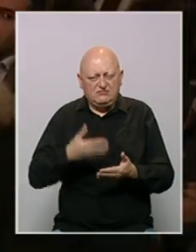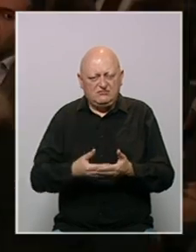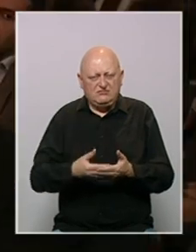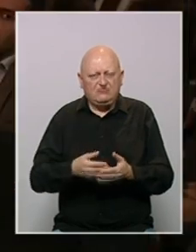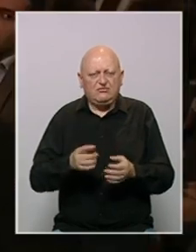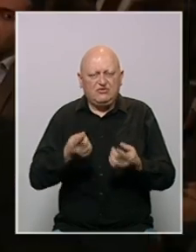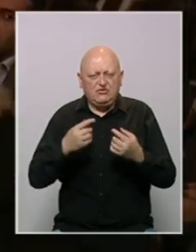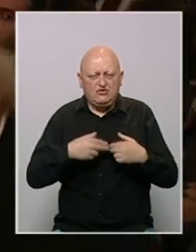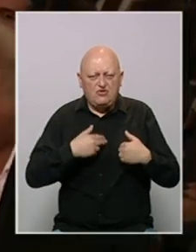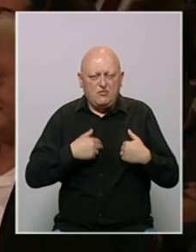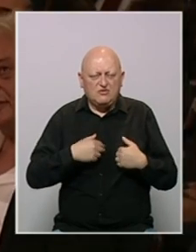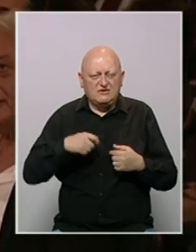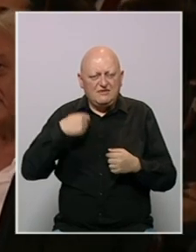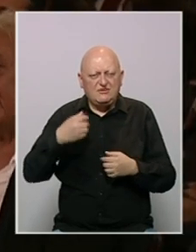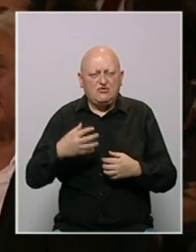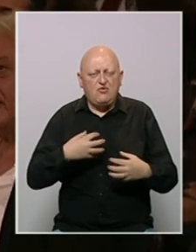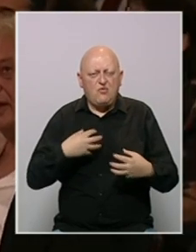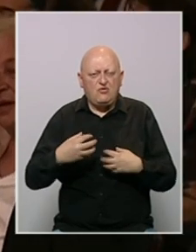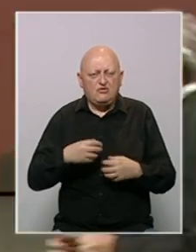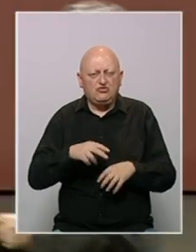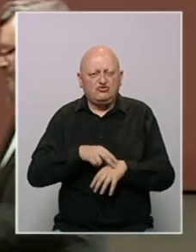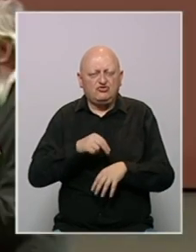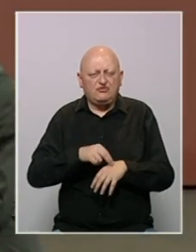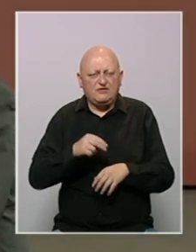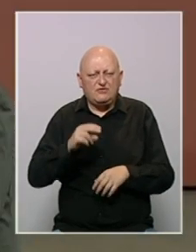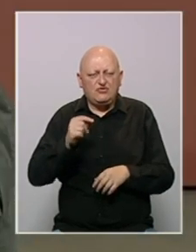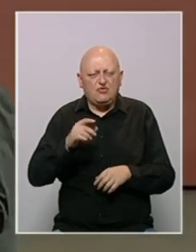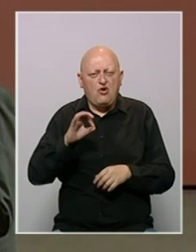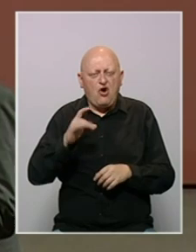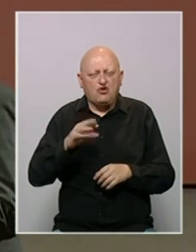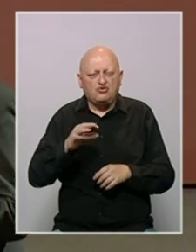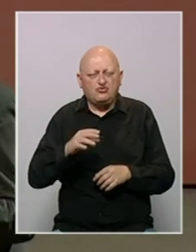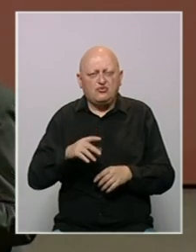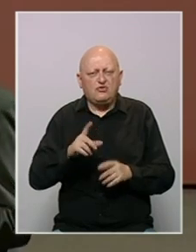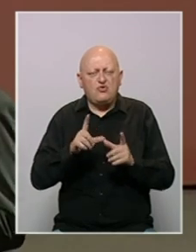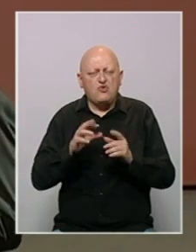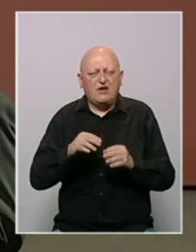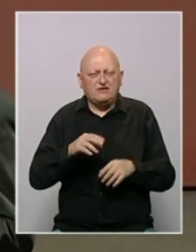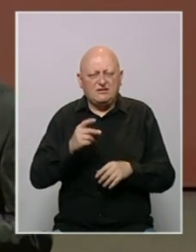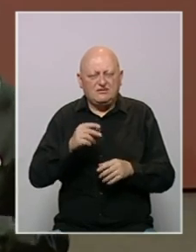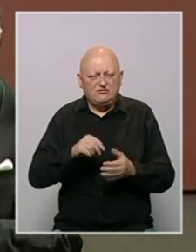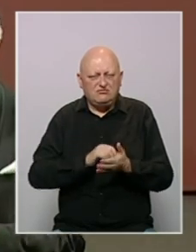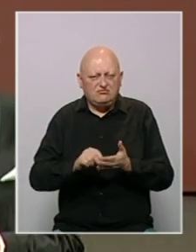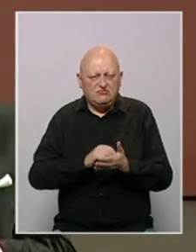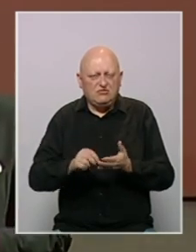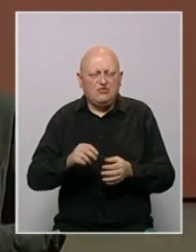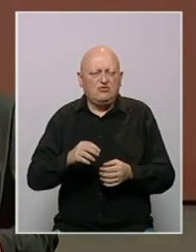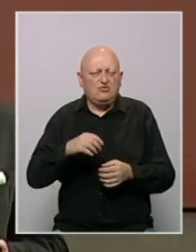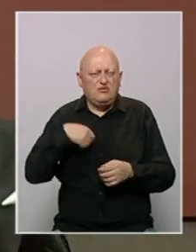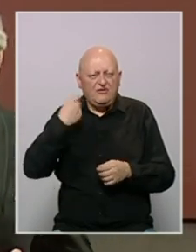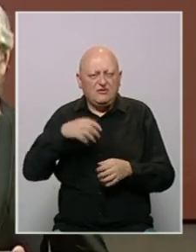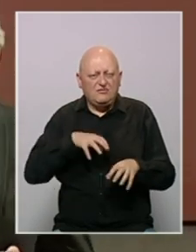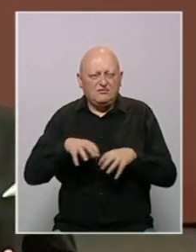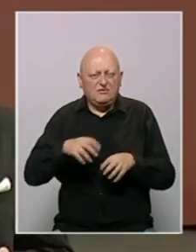izuzetan doprinos filmskoj umjetnosti, švedskom reditelju Rubenu Ostundu i ukrajinskom reditelju scenaristi i producentu